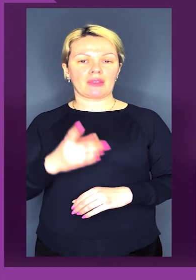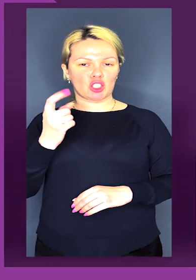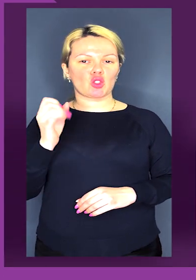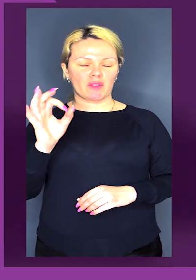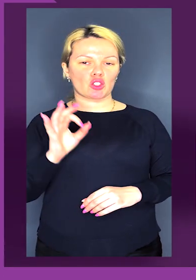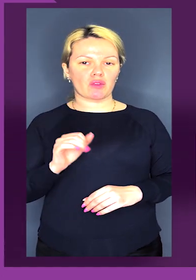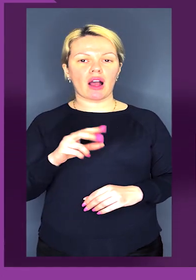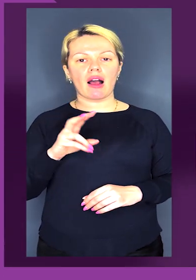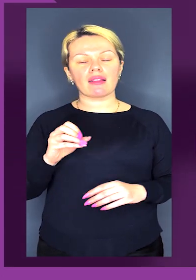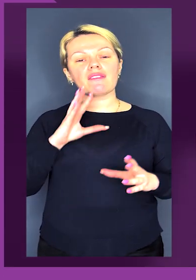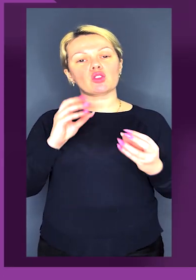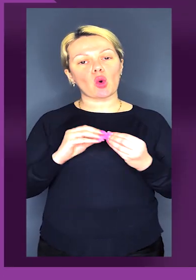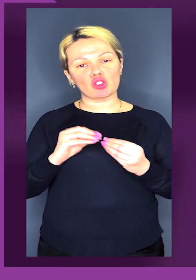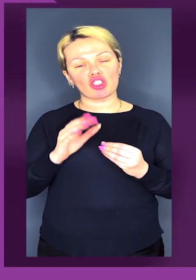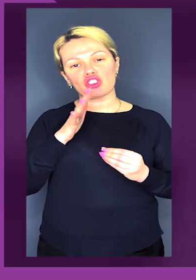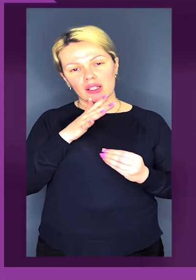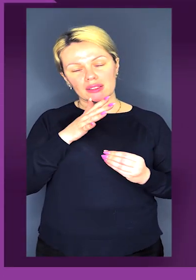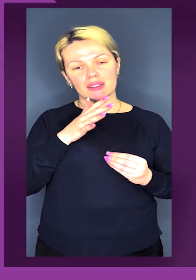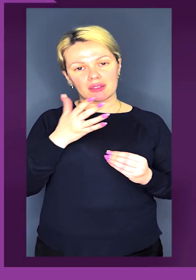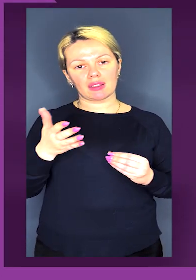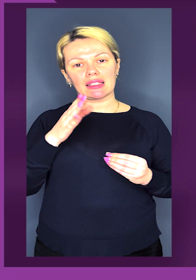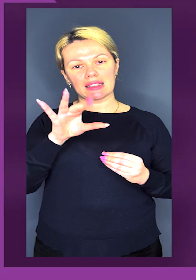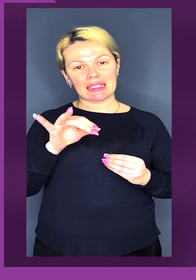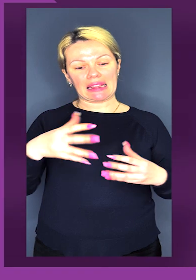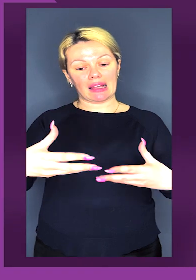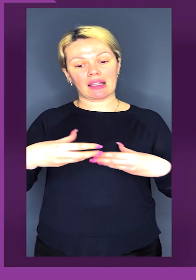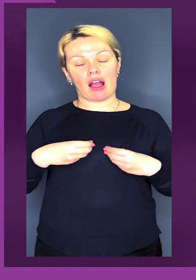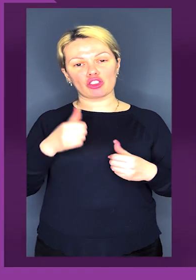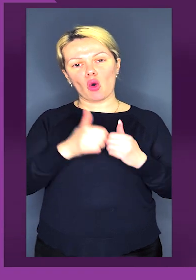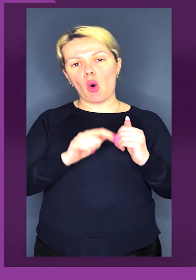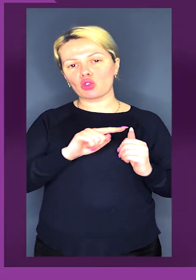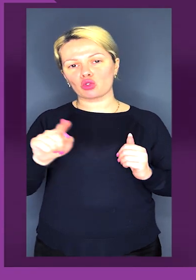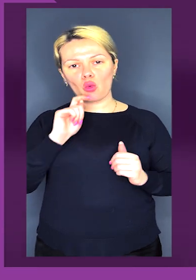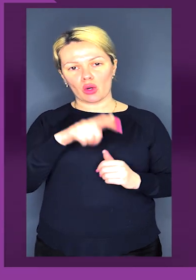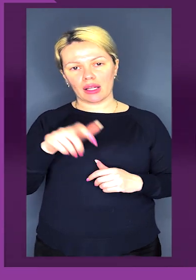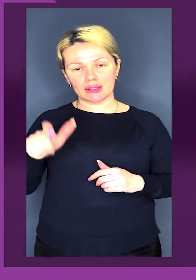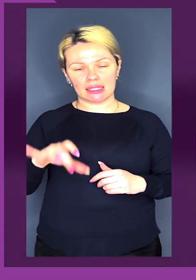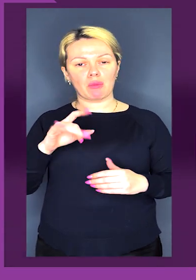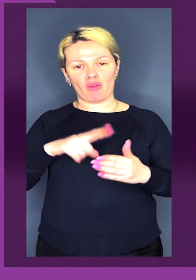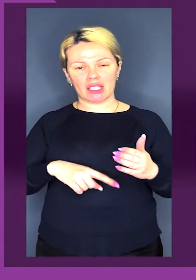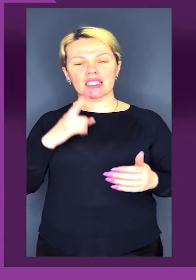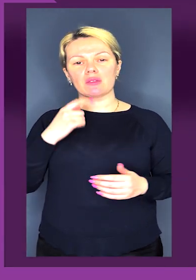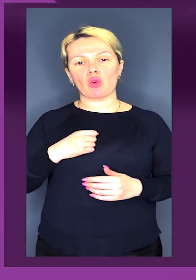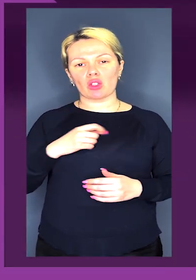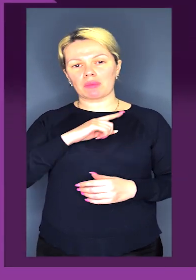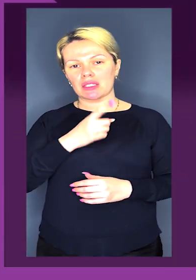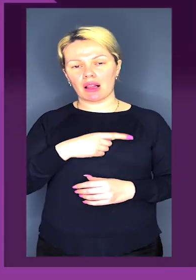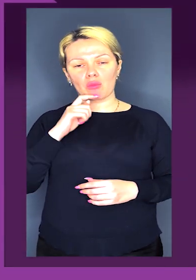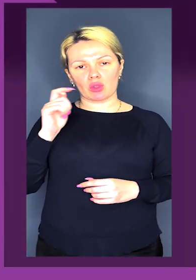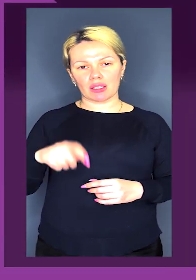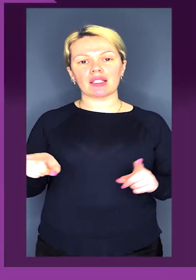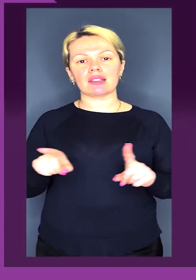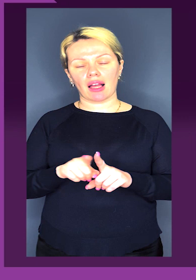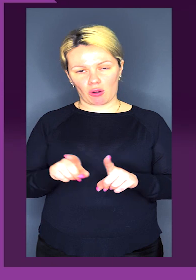Сто відсотків, але в той же час, Артем, ти надихаєш кожного українця. І, повір, Збройним силам